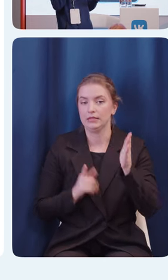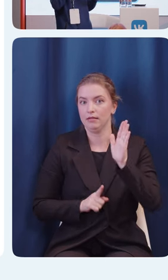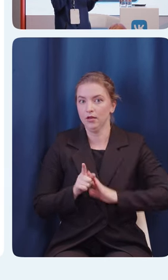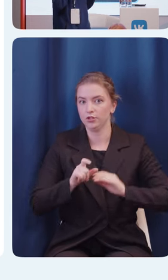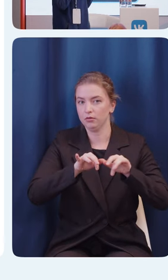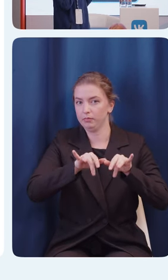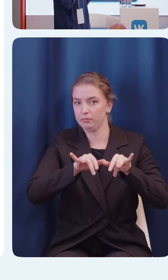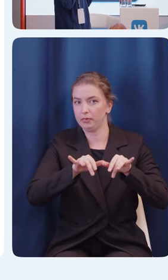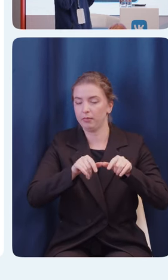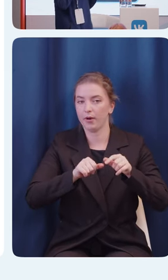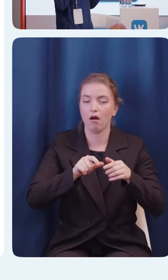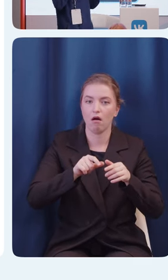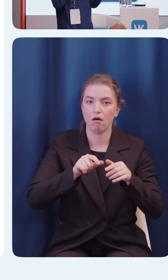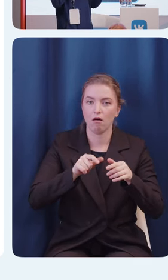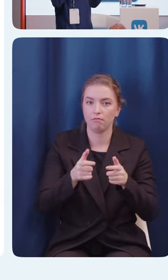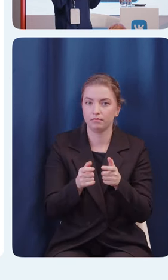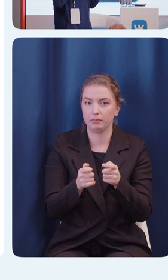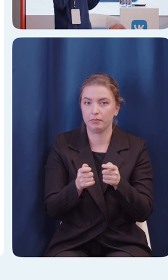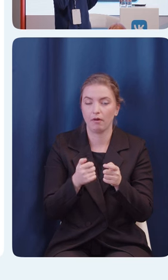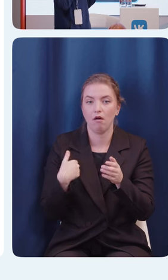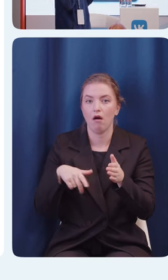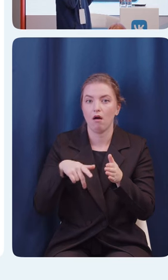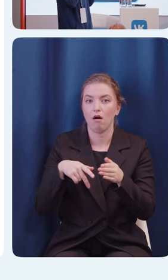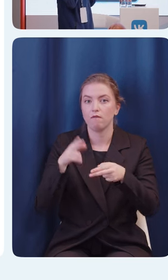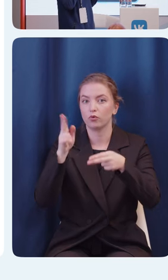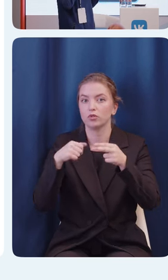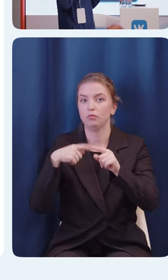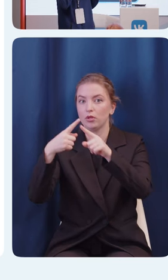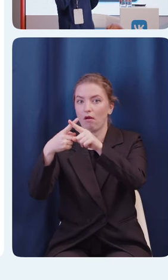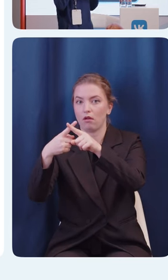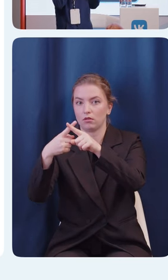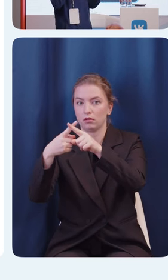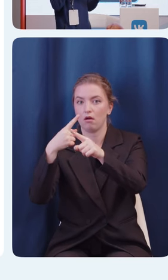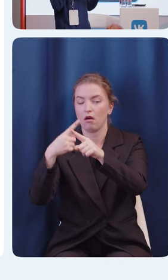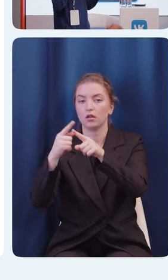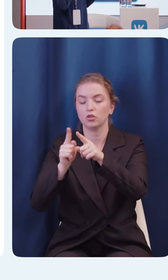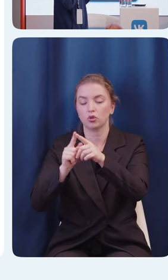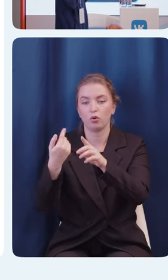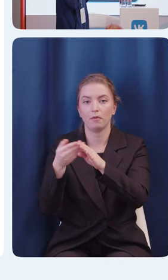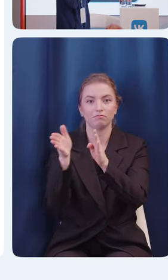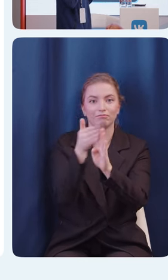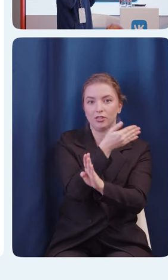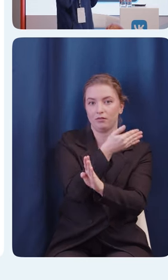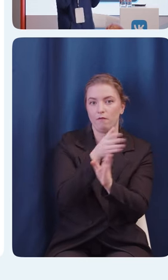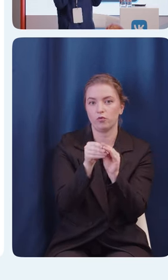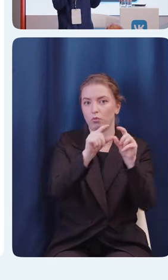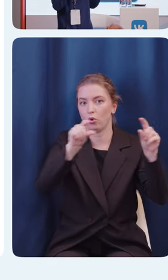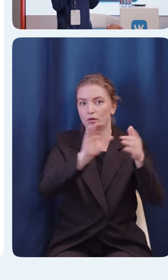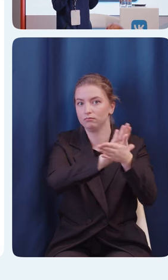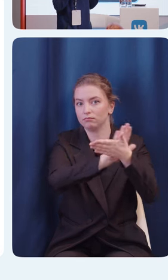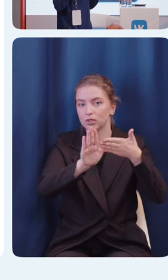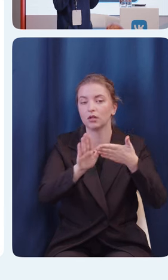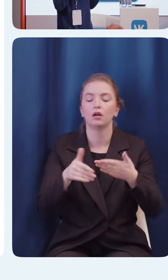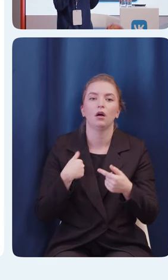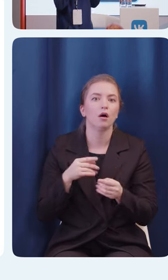то в конце его покажется такой крестик для очистки, собственно, поля. Проблема была в том,